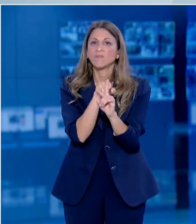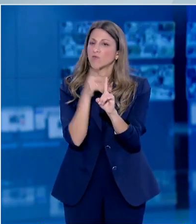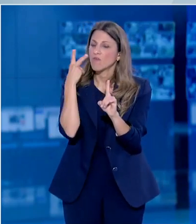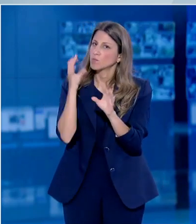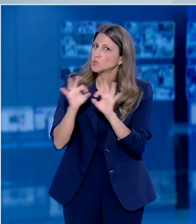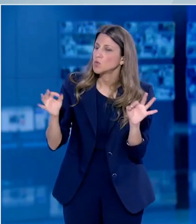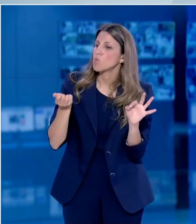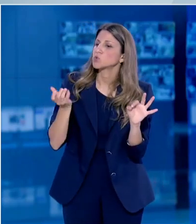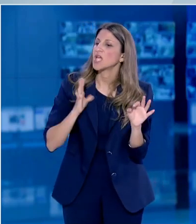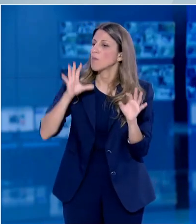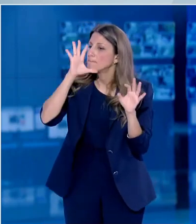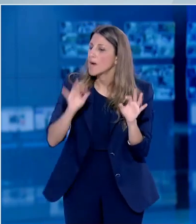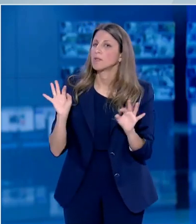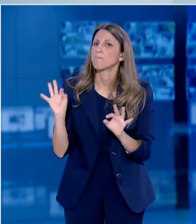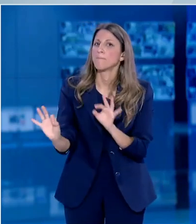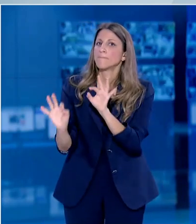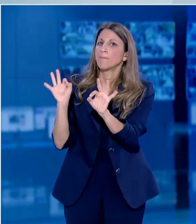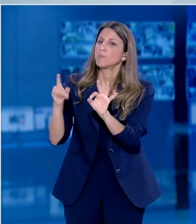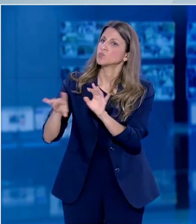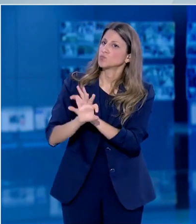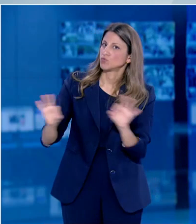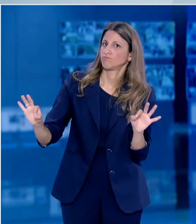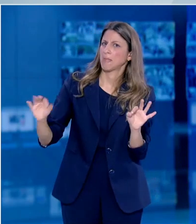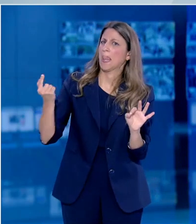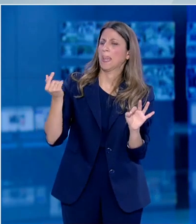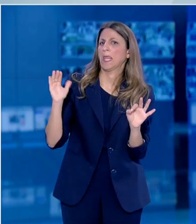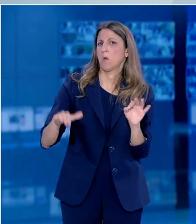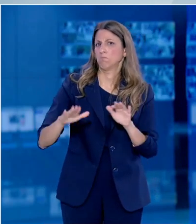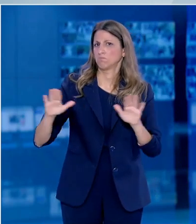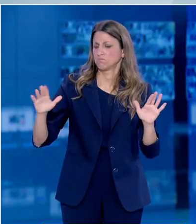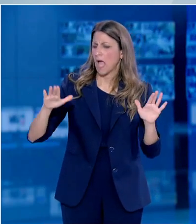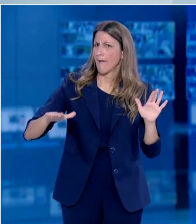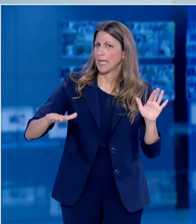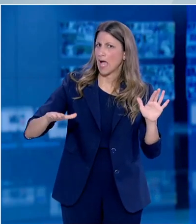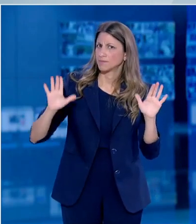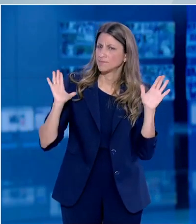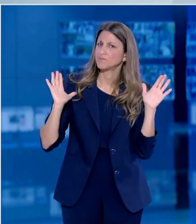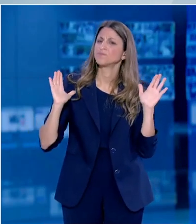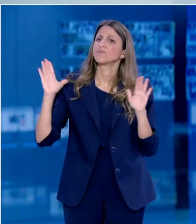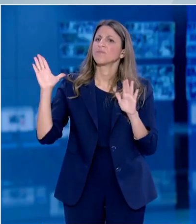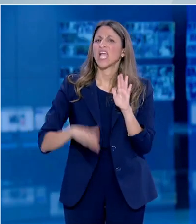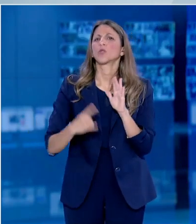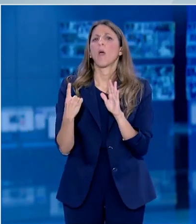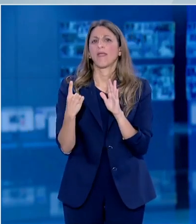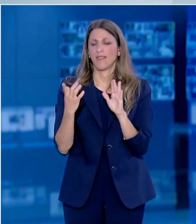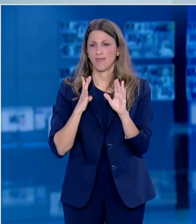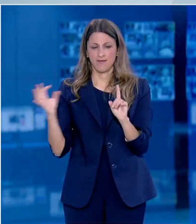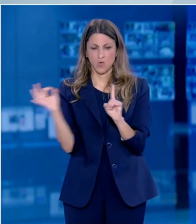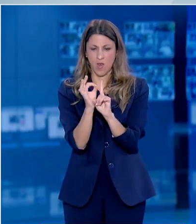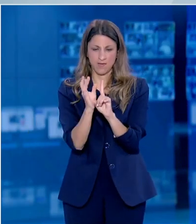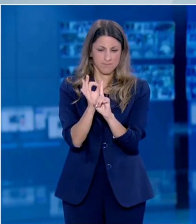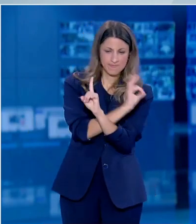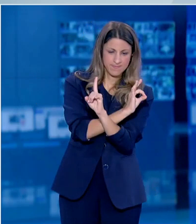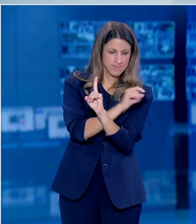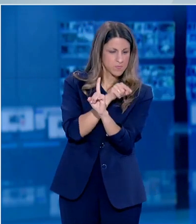στην επιστημονική γλώσσα. Είναι αυτή τη στιγμή αρκετά κάτω από το 1. Είναι εκεί γύρω κοντά